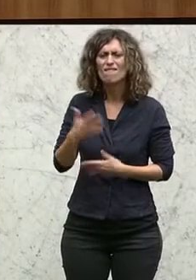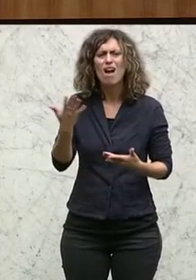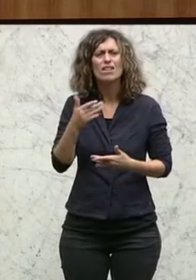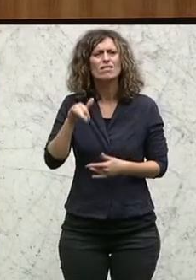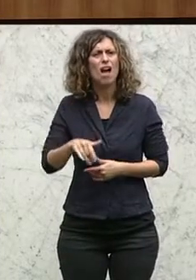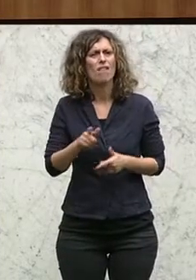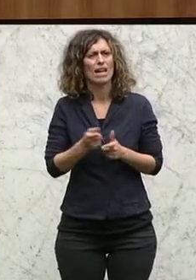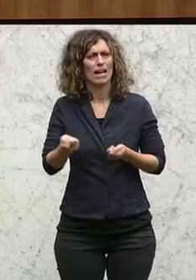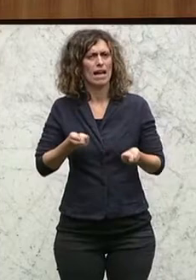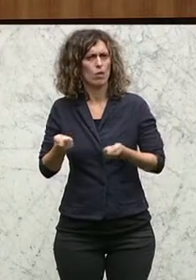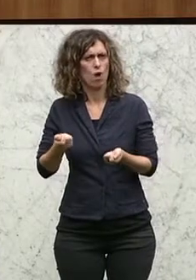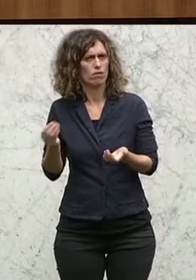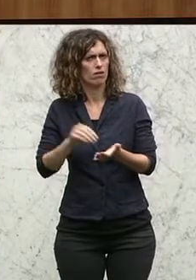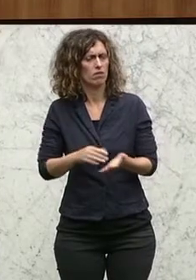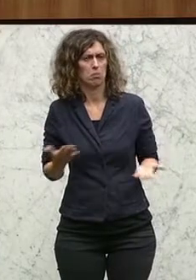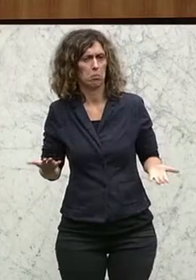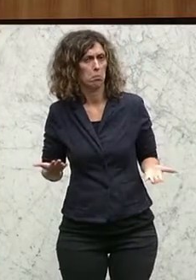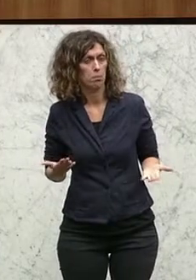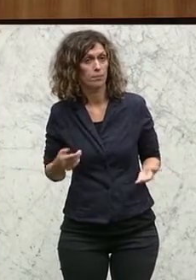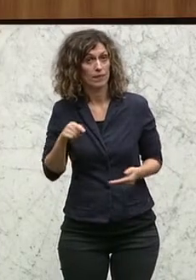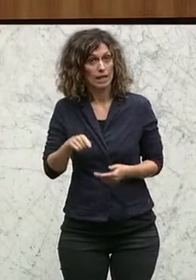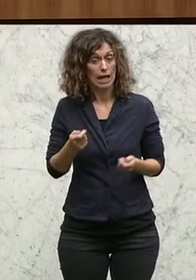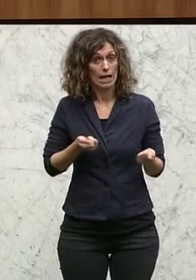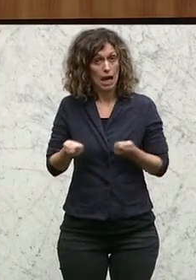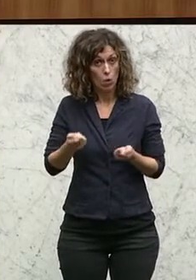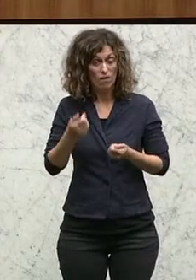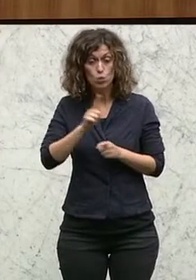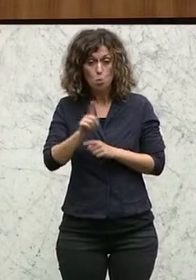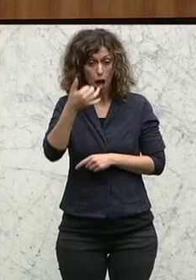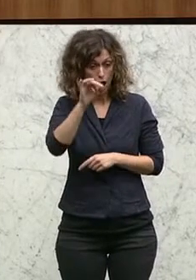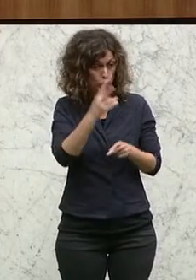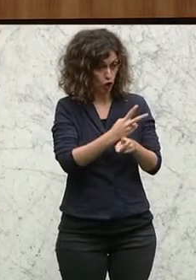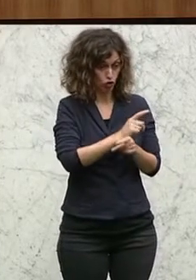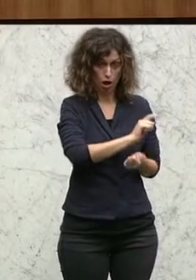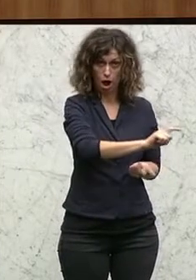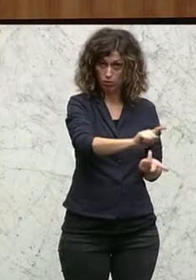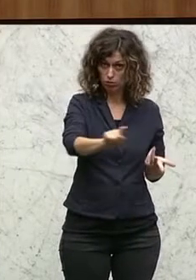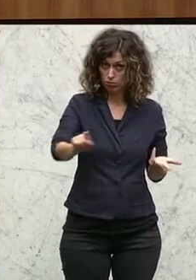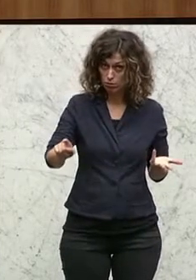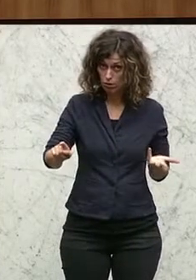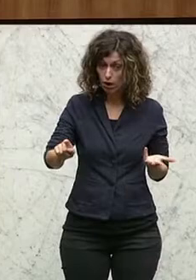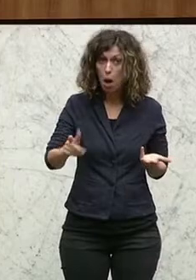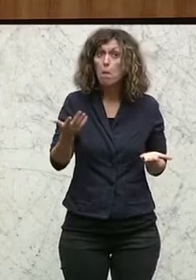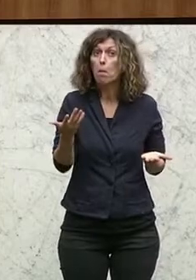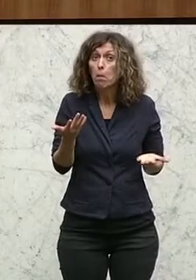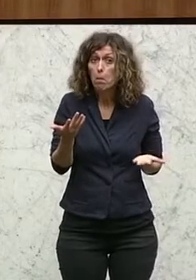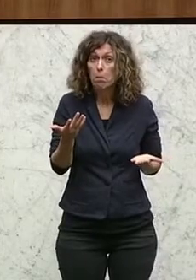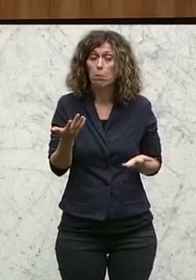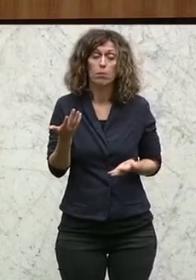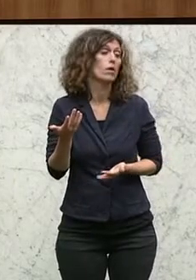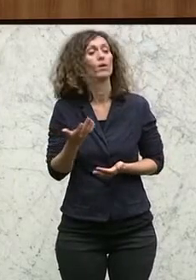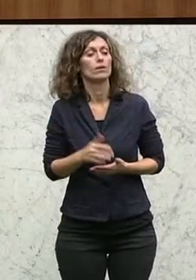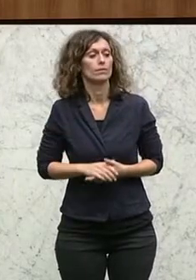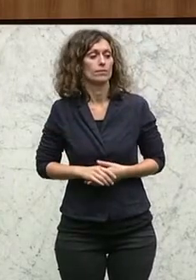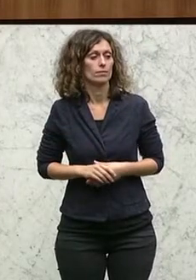Regulative? Sind das die Regulative, die nur noch die Einzelstaaten betreffen? Und wenn wir uns dann... Die